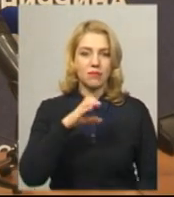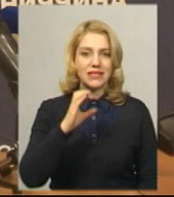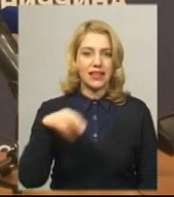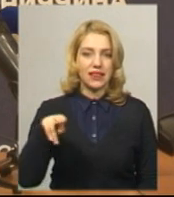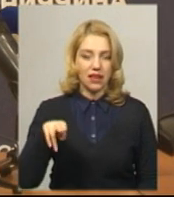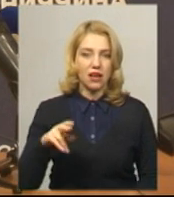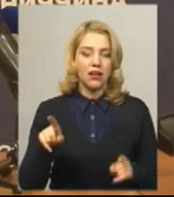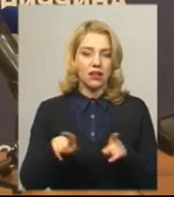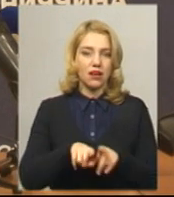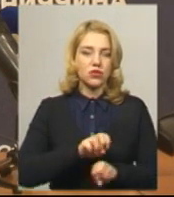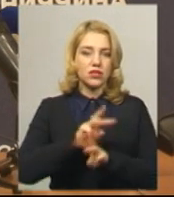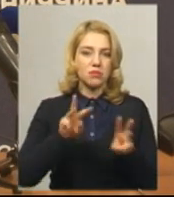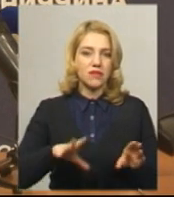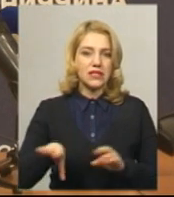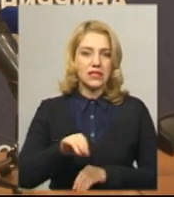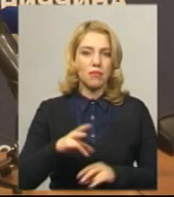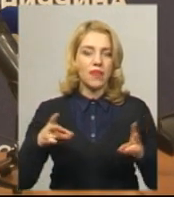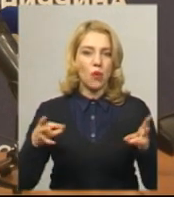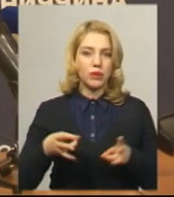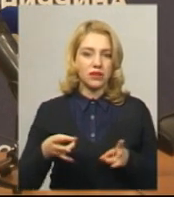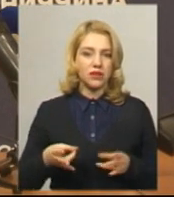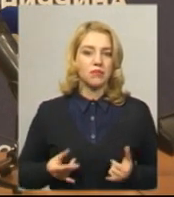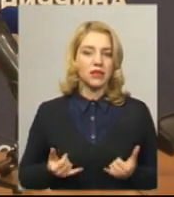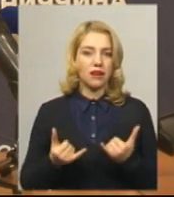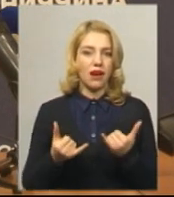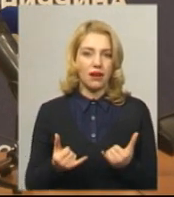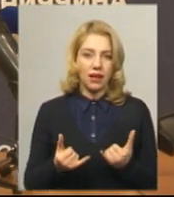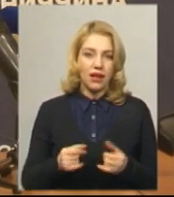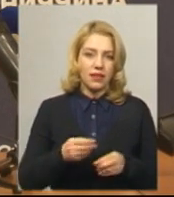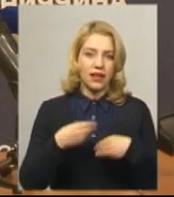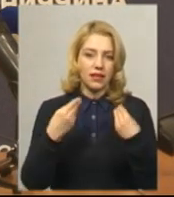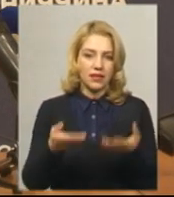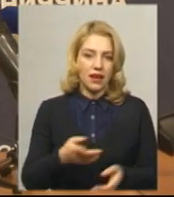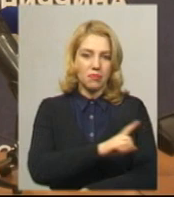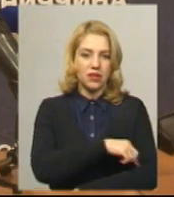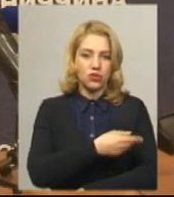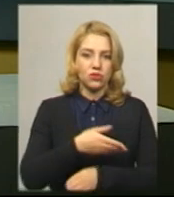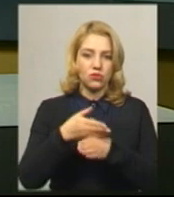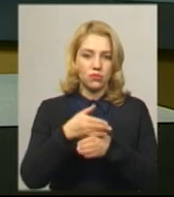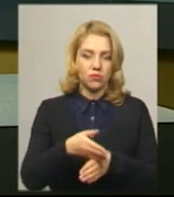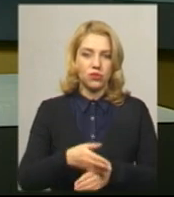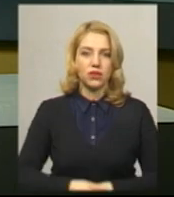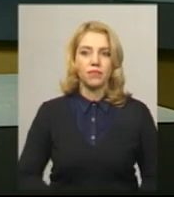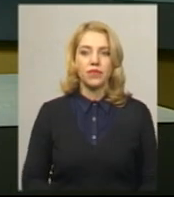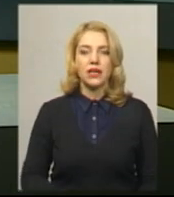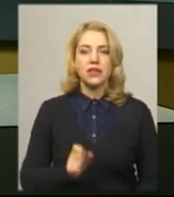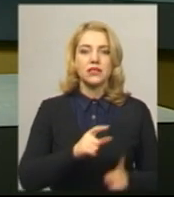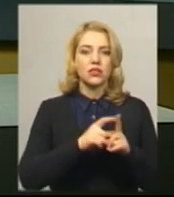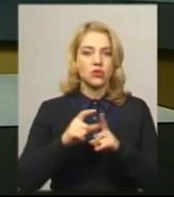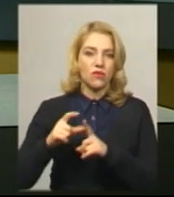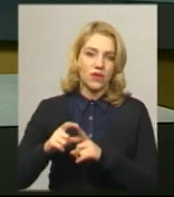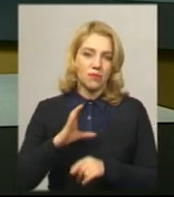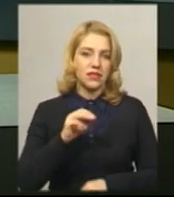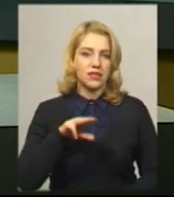також забезпечені всім необхідним для надання медичної допомоги. За словами Оксани